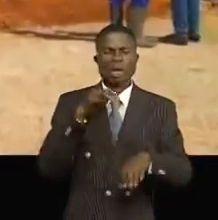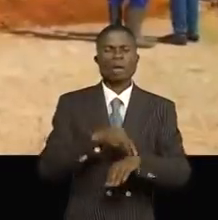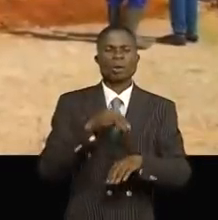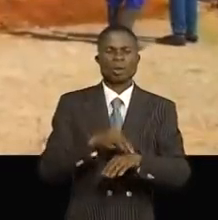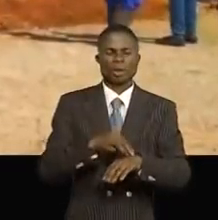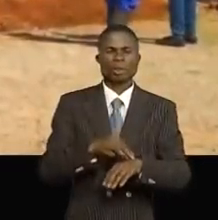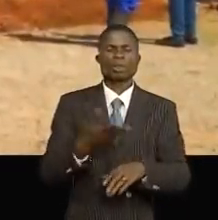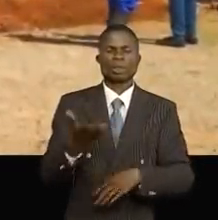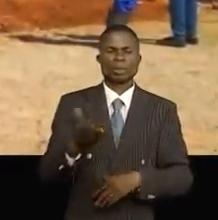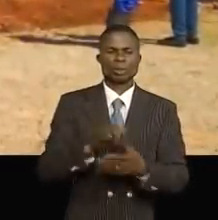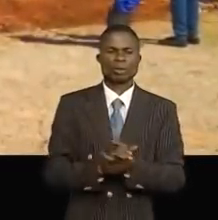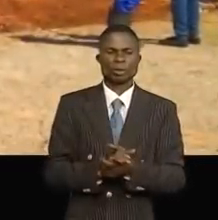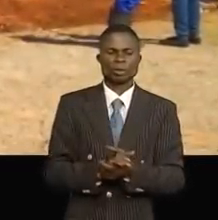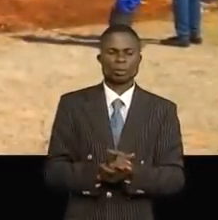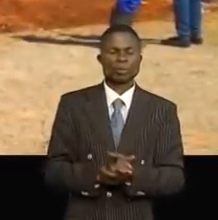chef de la province.